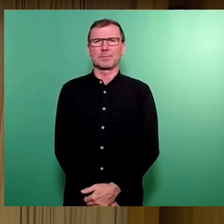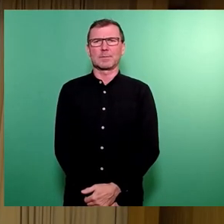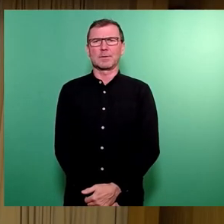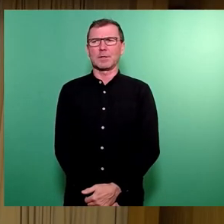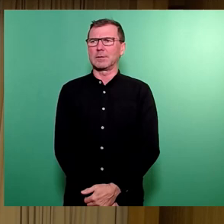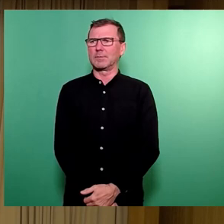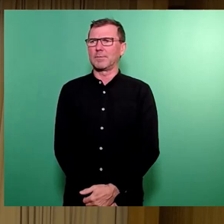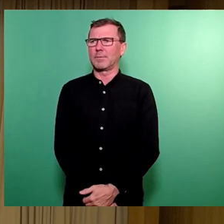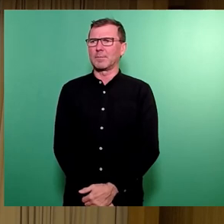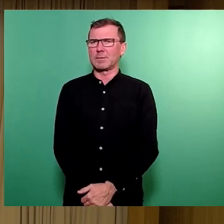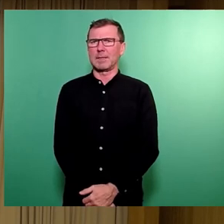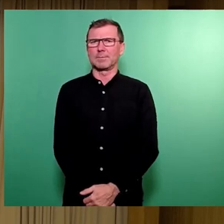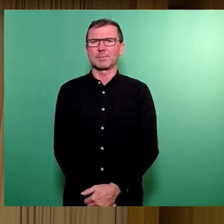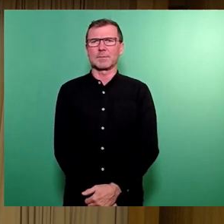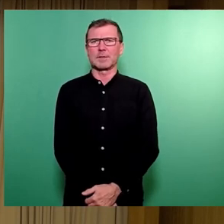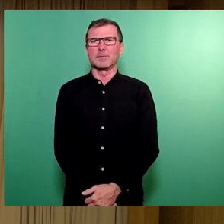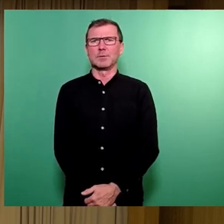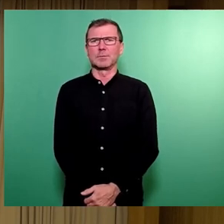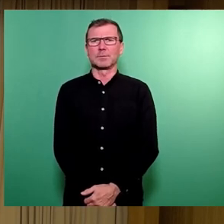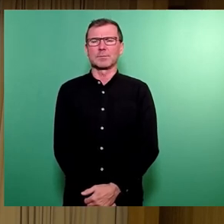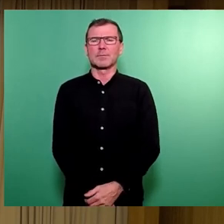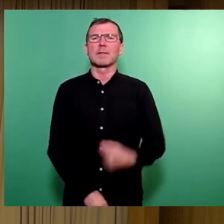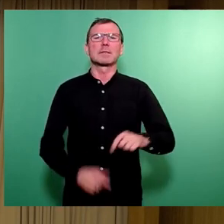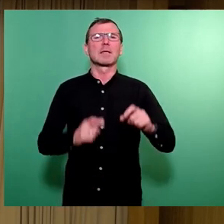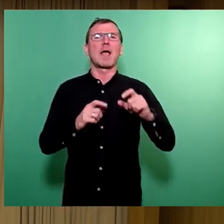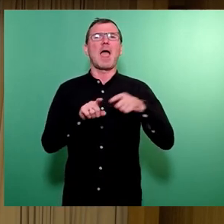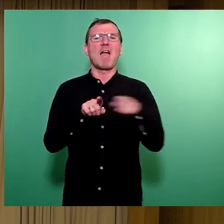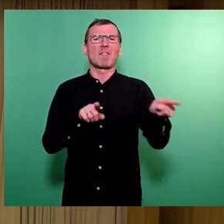Als nächstes FDP-Fraktion, Herr